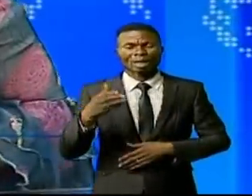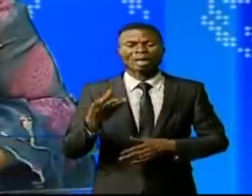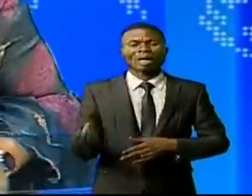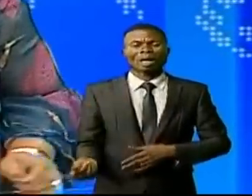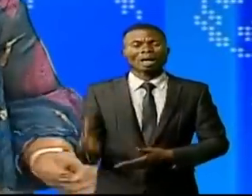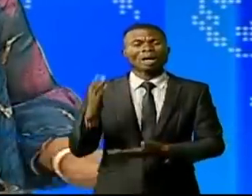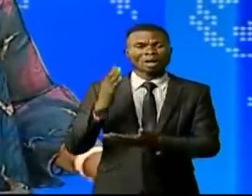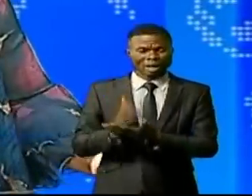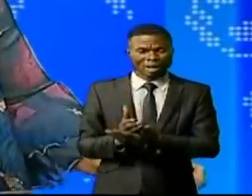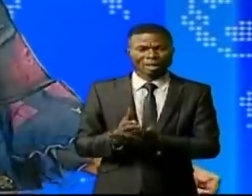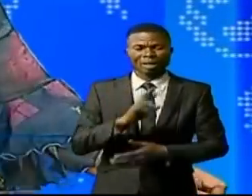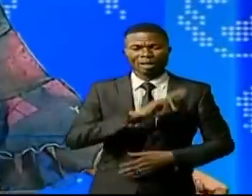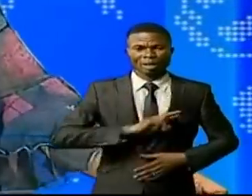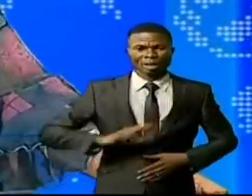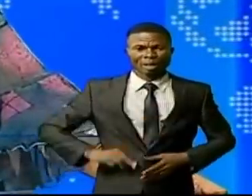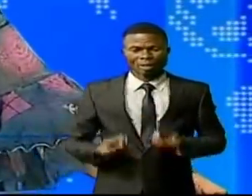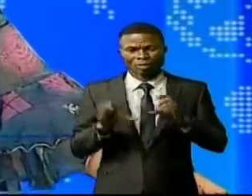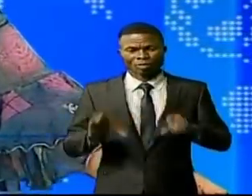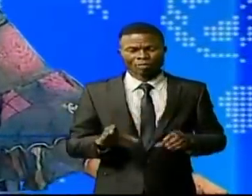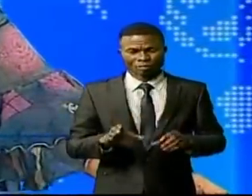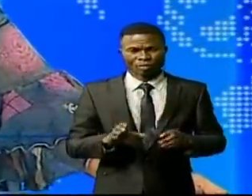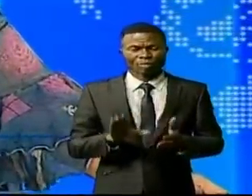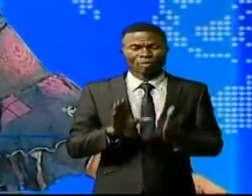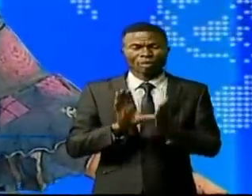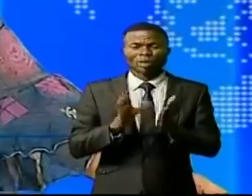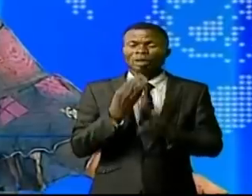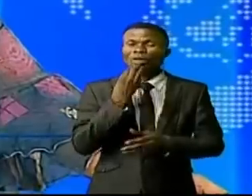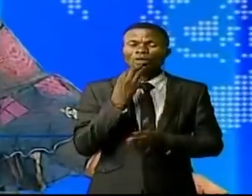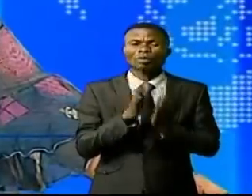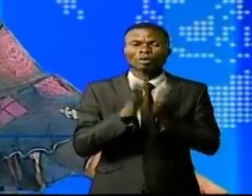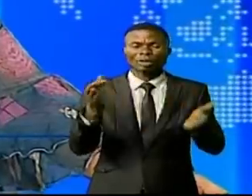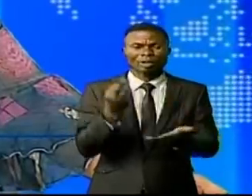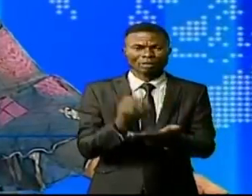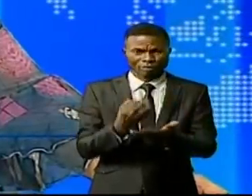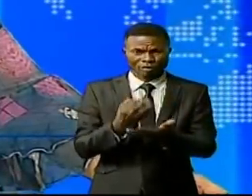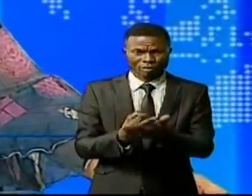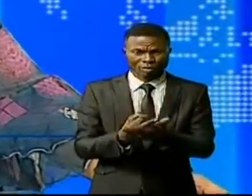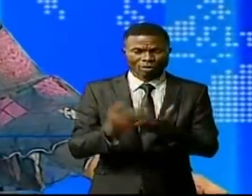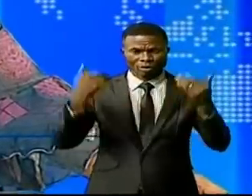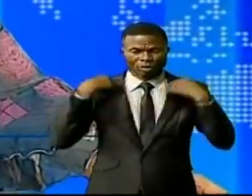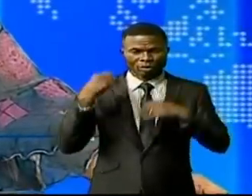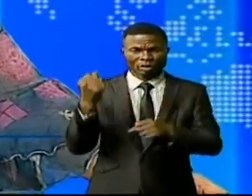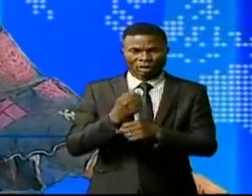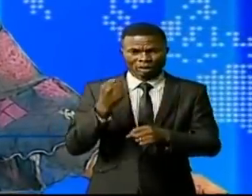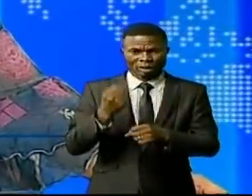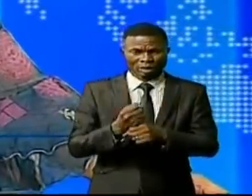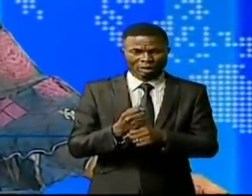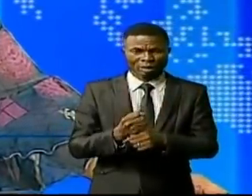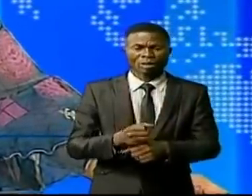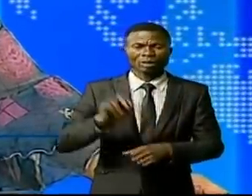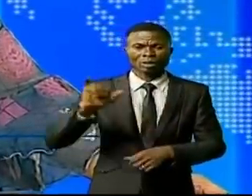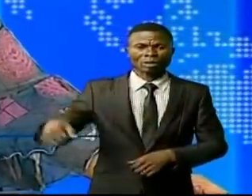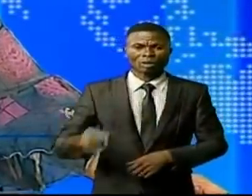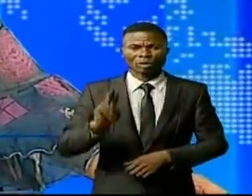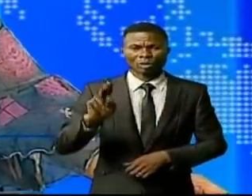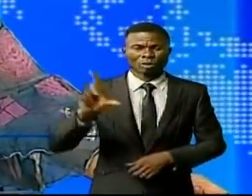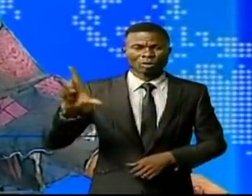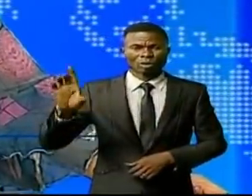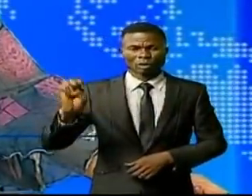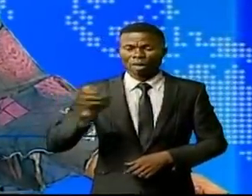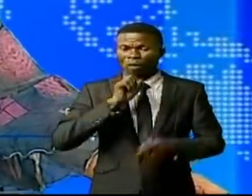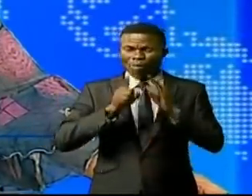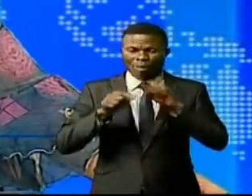en République démocratique du Congo propos de l'inspecteur général de finances chef de service Jules Alinguete qui a